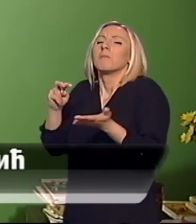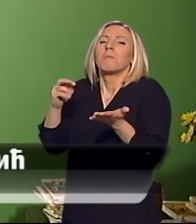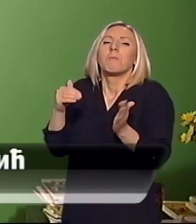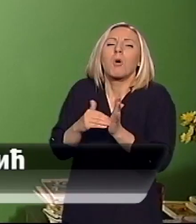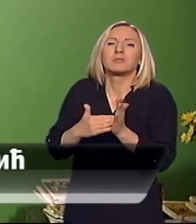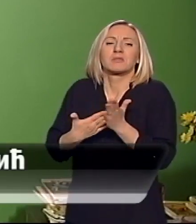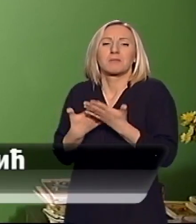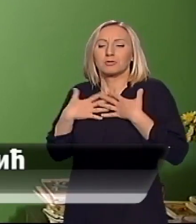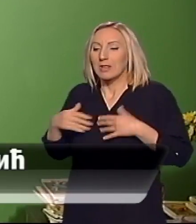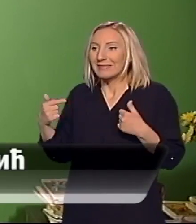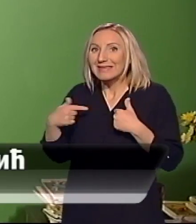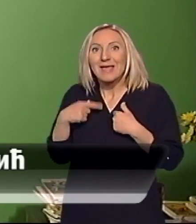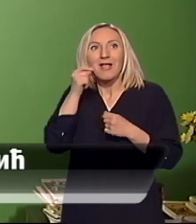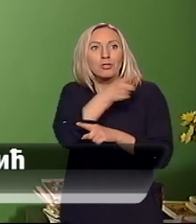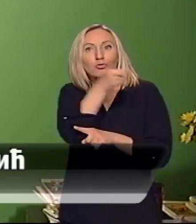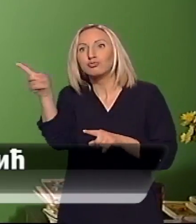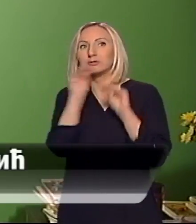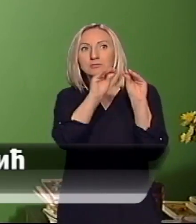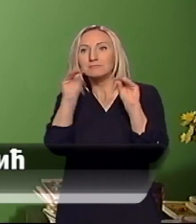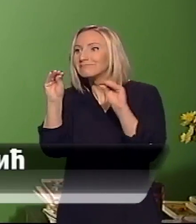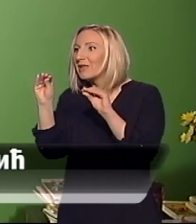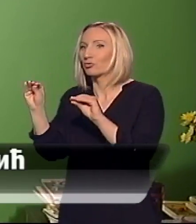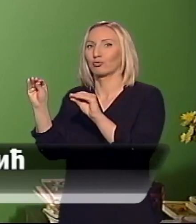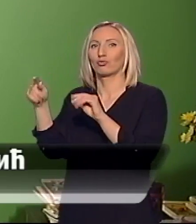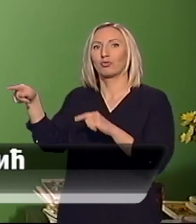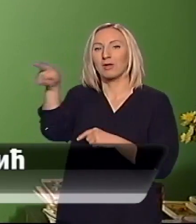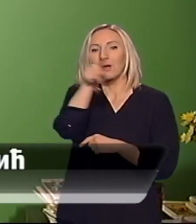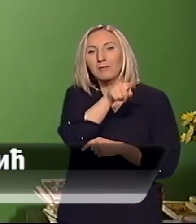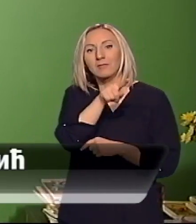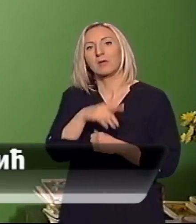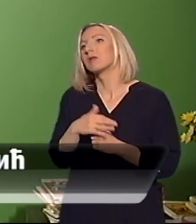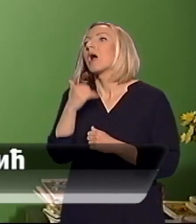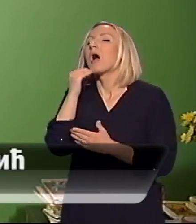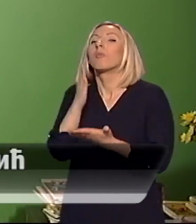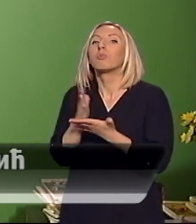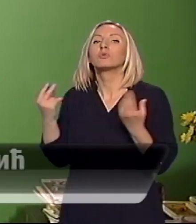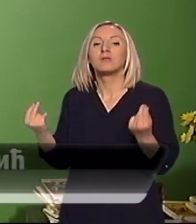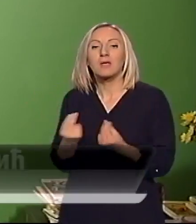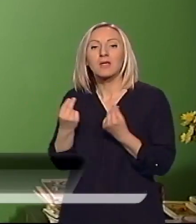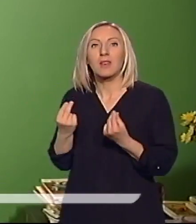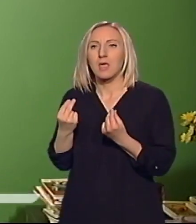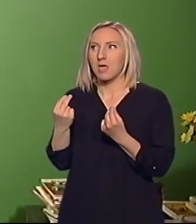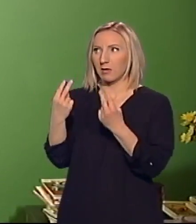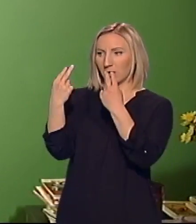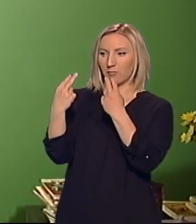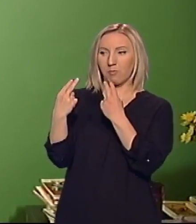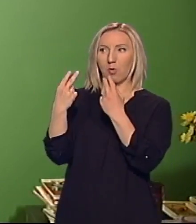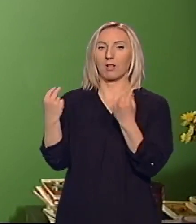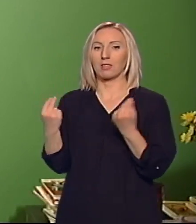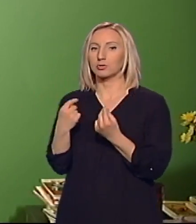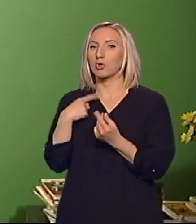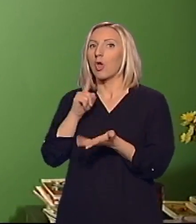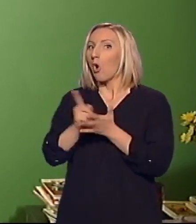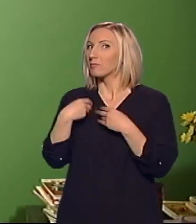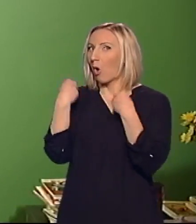želju da ljude edukujem na pravi način, odnosno da i ukoliko bude neki pogled ili nešto onako, da ja